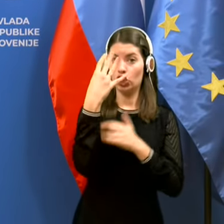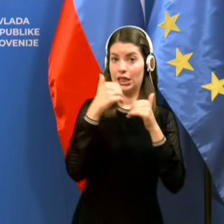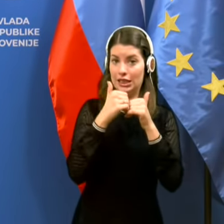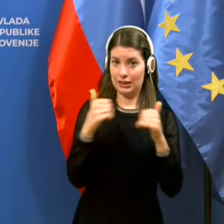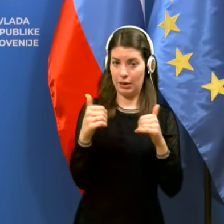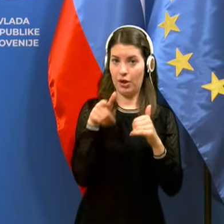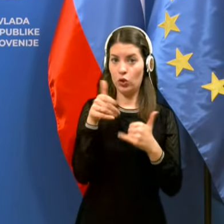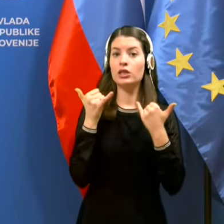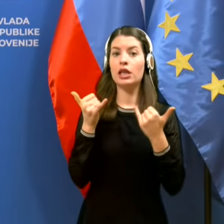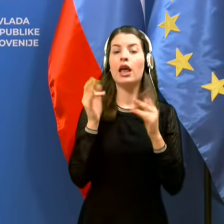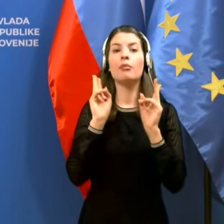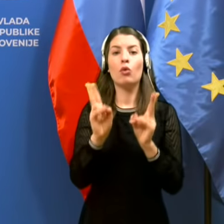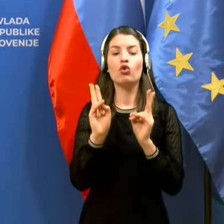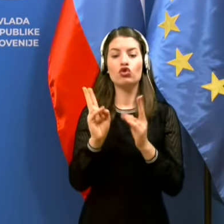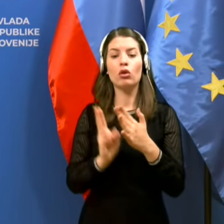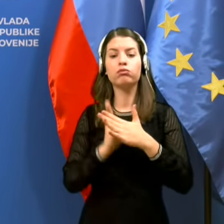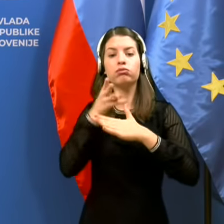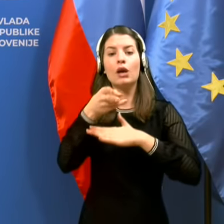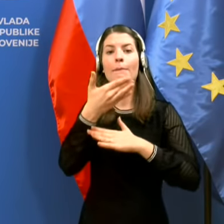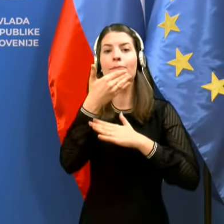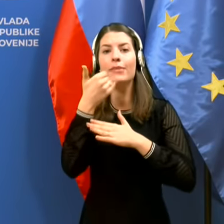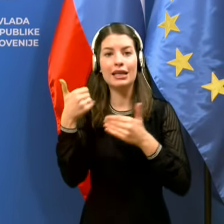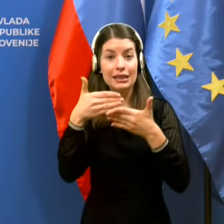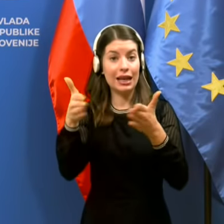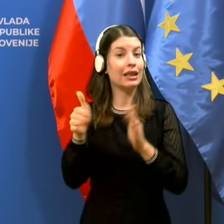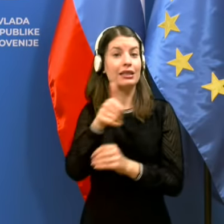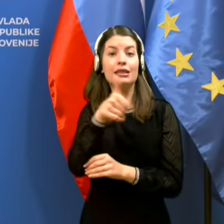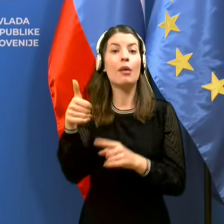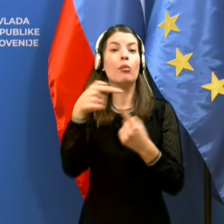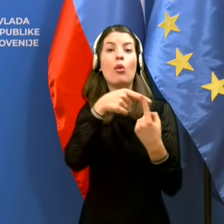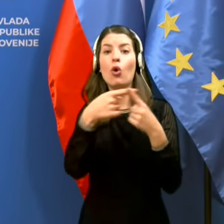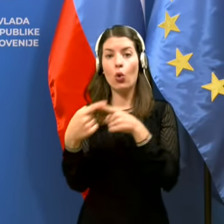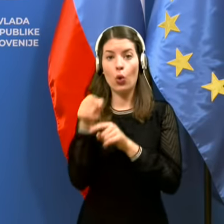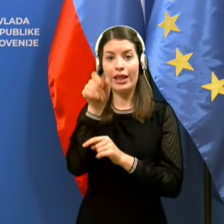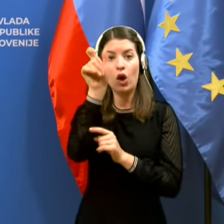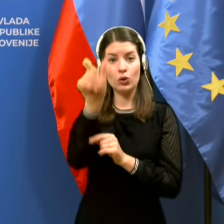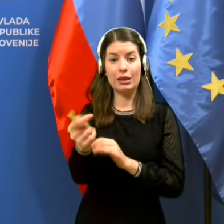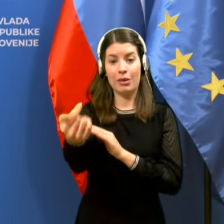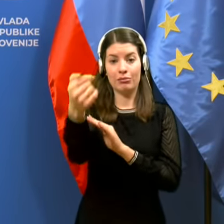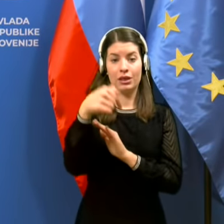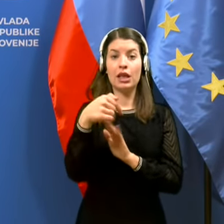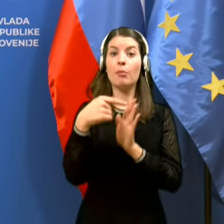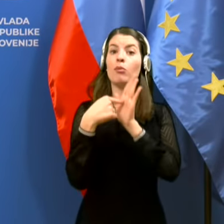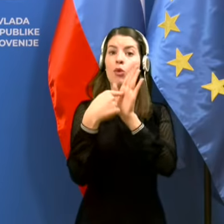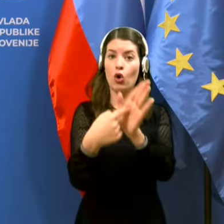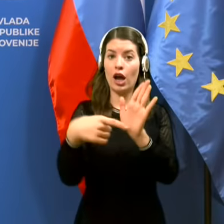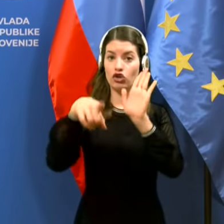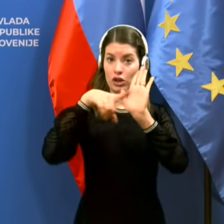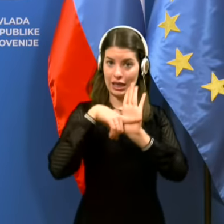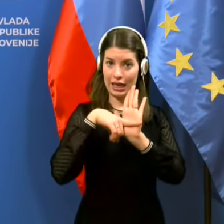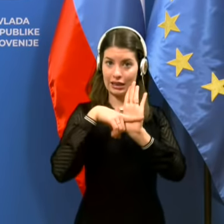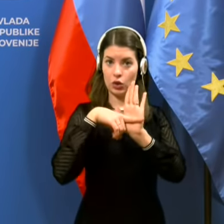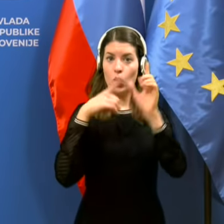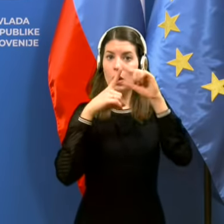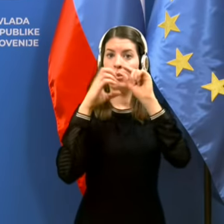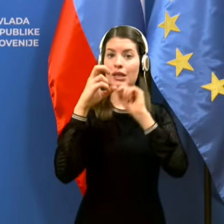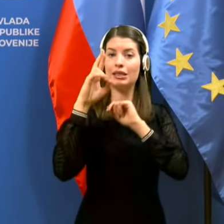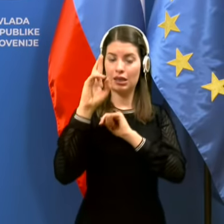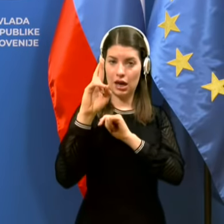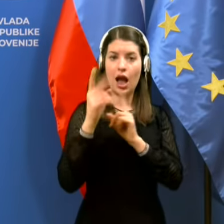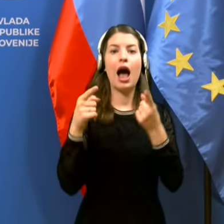za katerje sedaj možen vstop brez karantene samo pod pogojem, da oseba pride z negativnim testom PCR